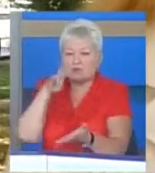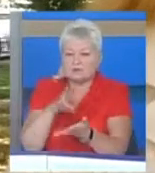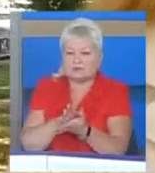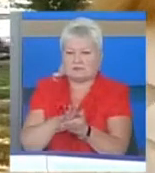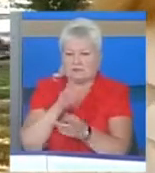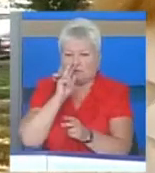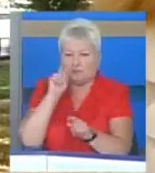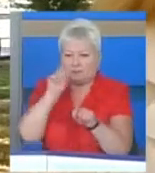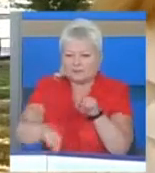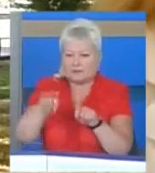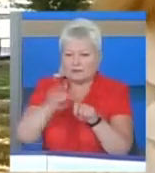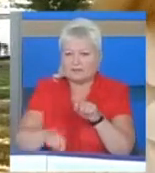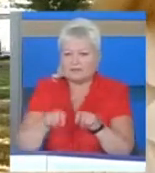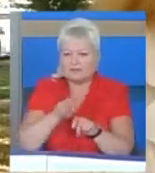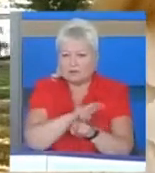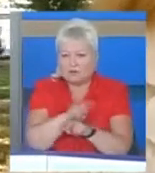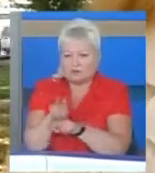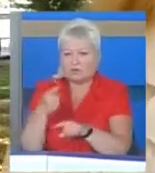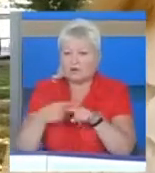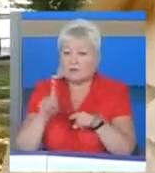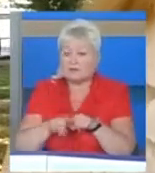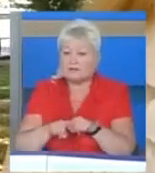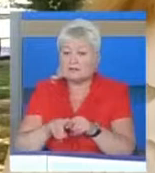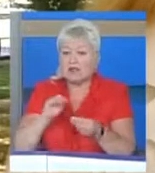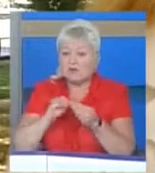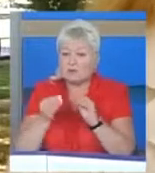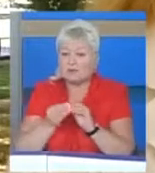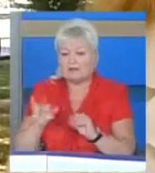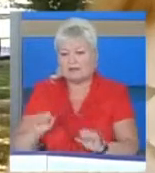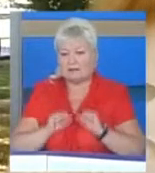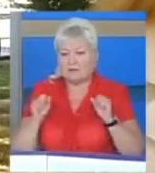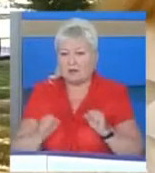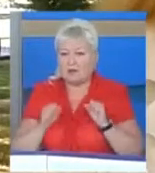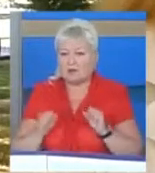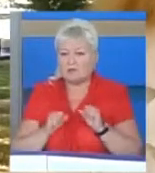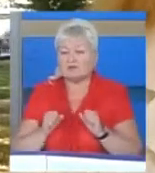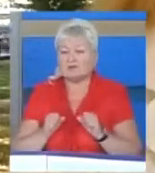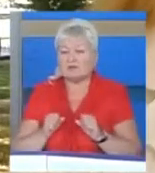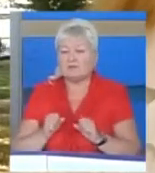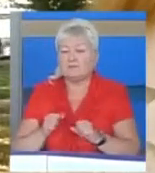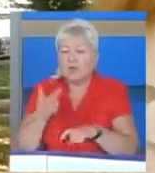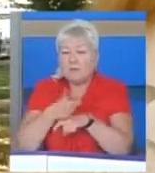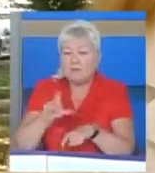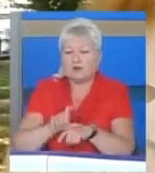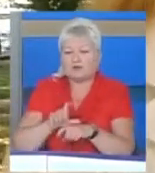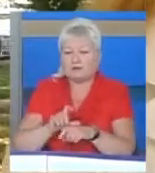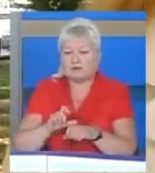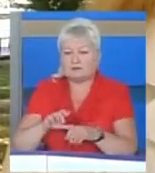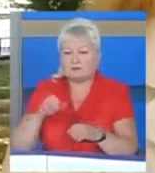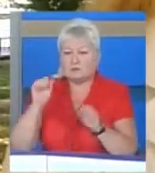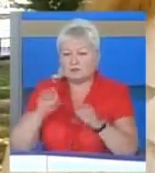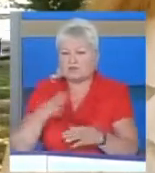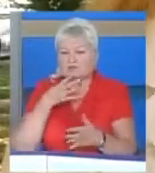ці проблеми і намагаємося їх по мірі своїх можливостей, а інколи понад міру своїх можливостей,